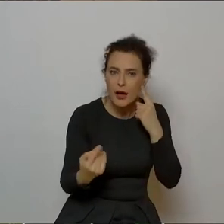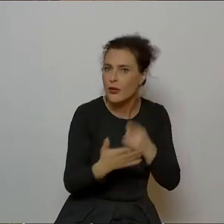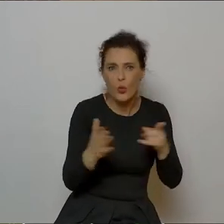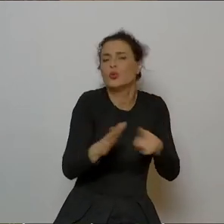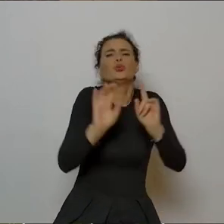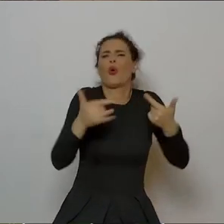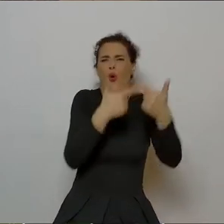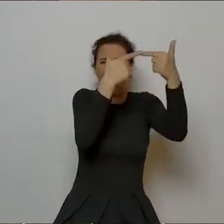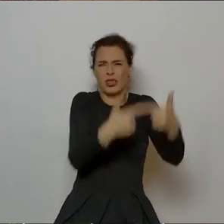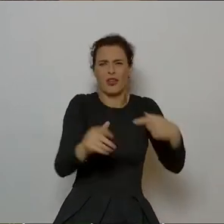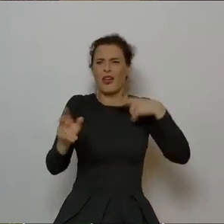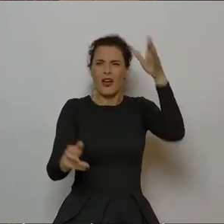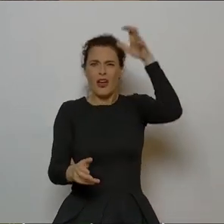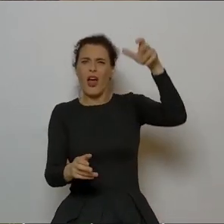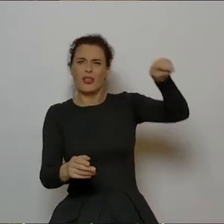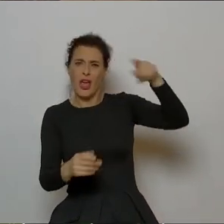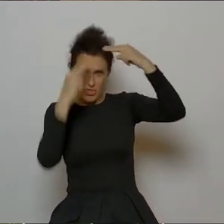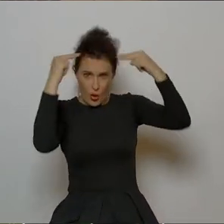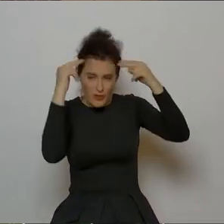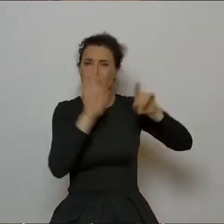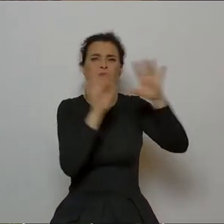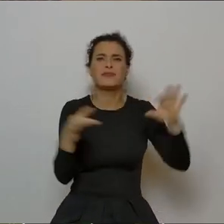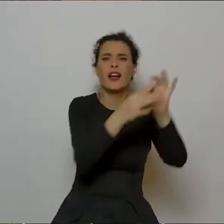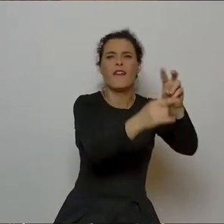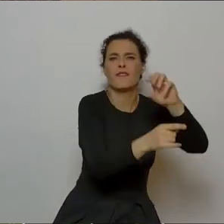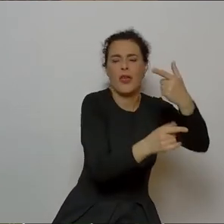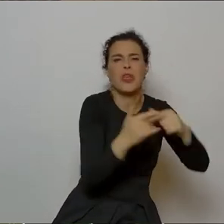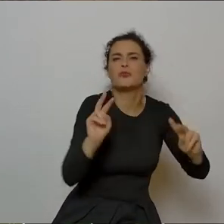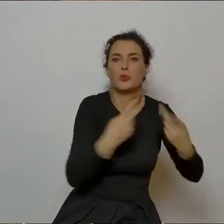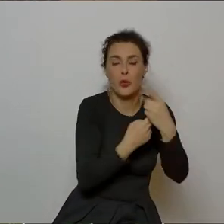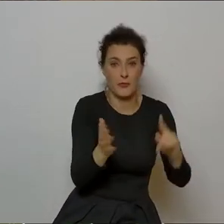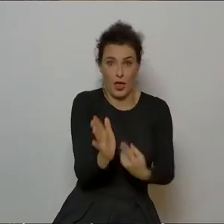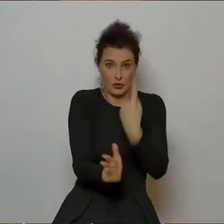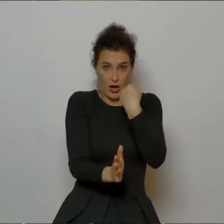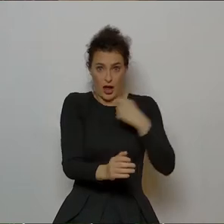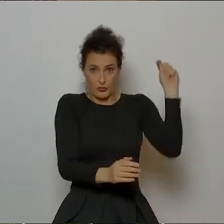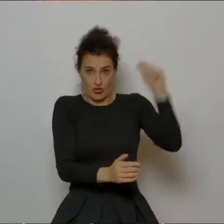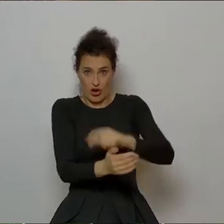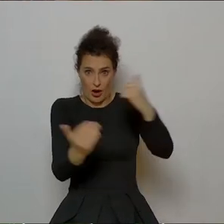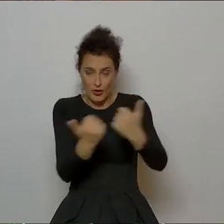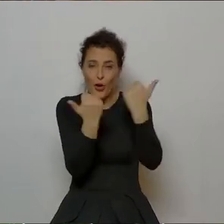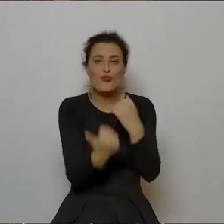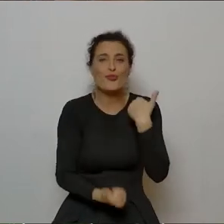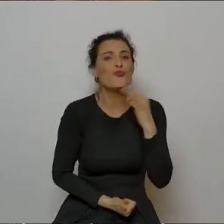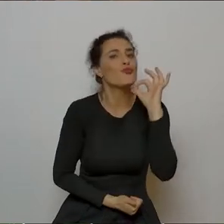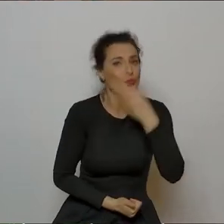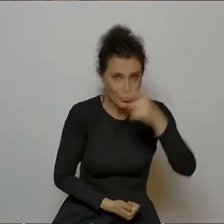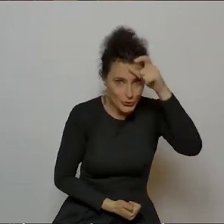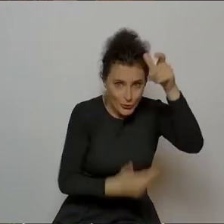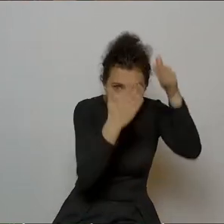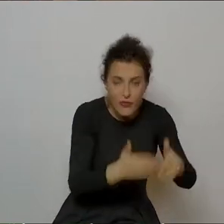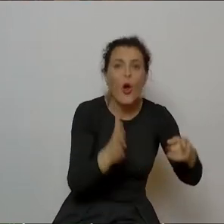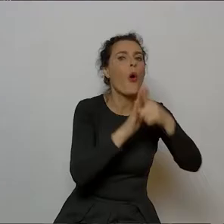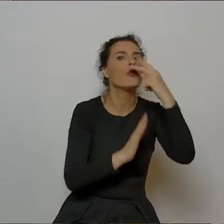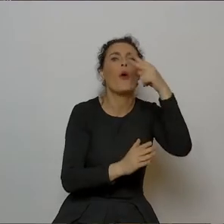Skąd się w ogóle wzięła ta Wanda u Norwida? On pierwszy raz w życiu przyjechał do Krakowa jako jeszcze stosunkowo młody człowiek. Pokazali mu